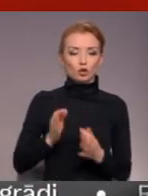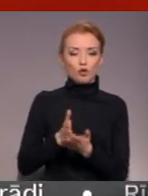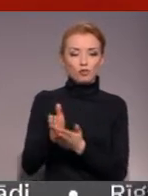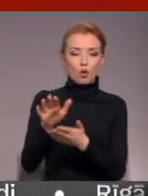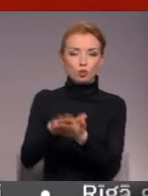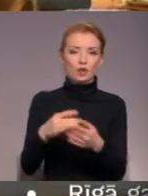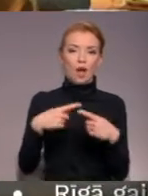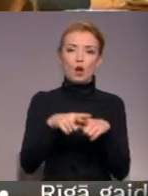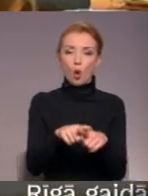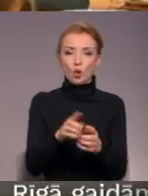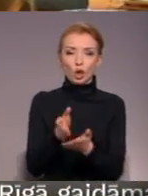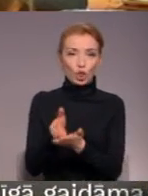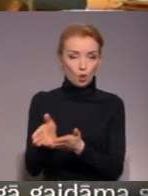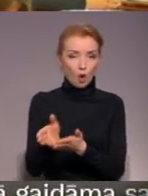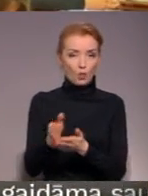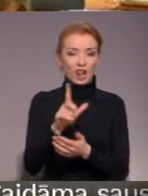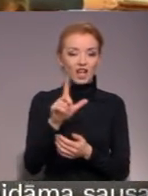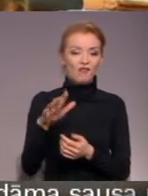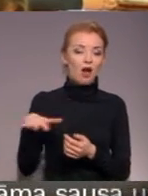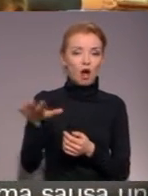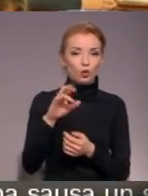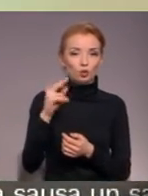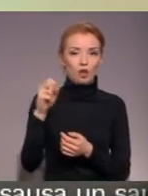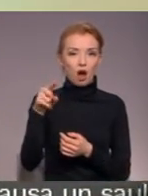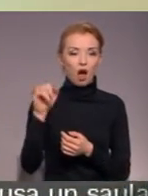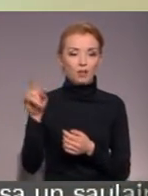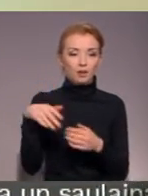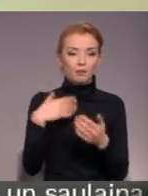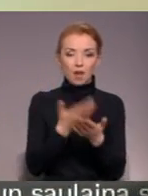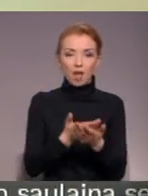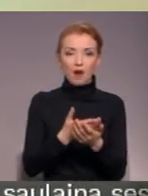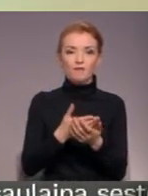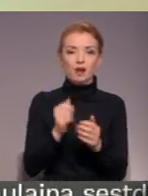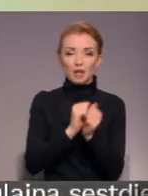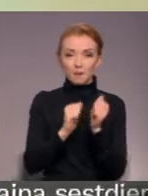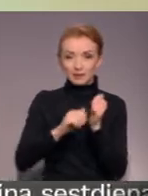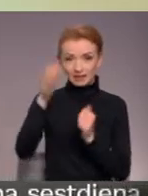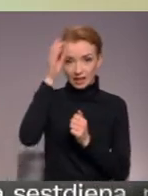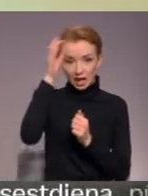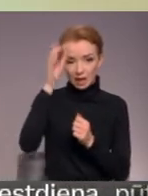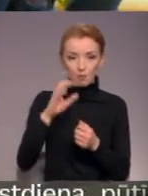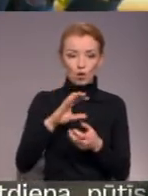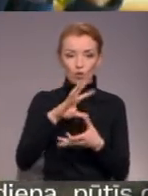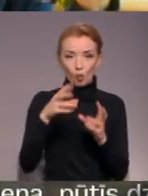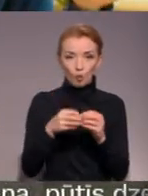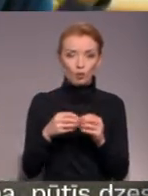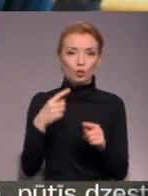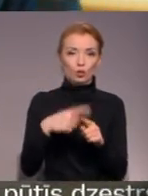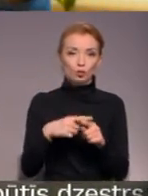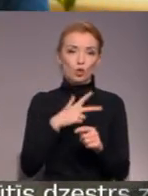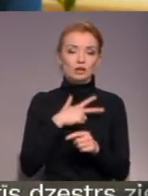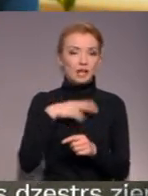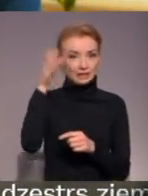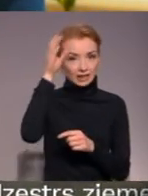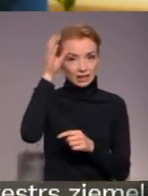tehnoloģiju jomu. Līvānu novada rudzātu vidusskola plāno piedāvāt dabas zinību kursu komplektu un sociālo zinību kursus, kuros